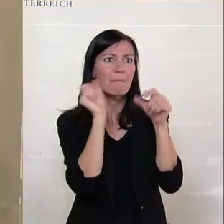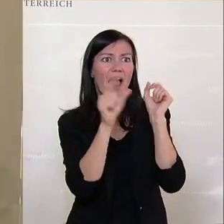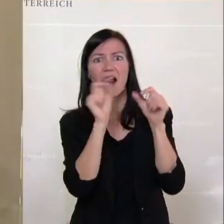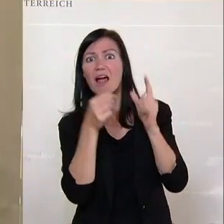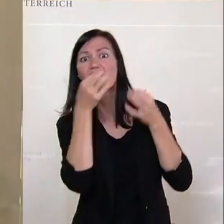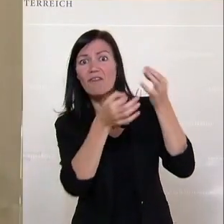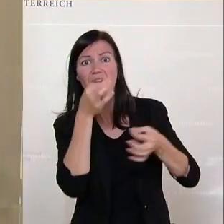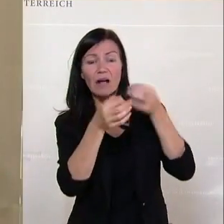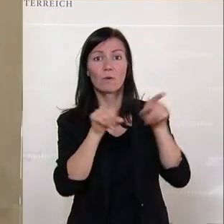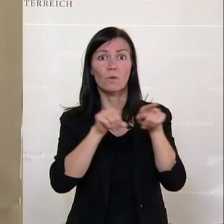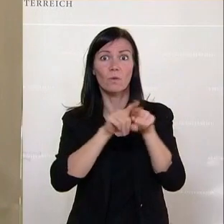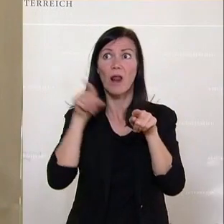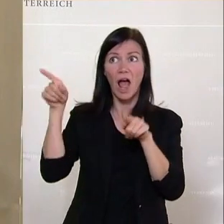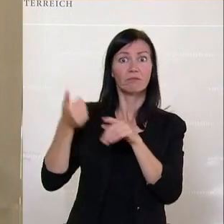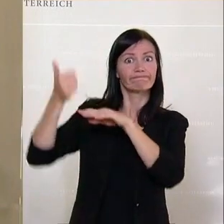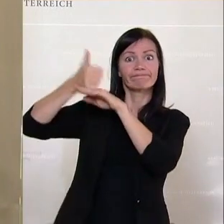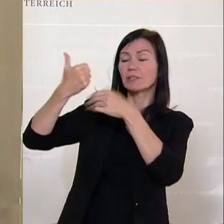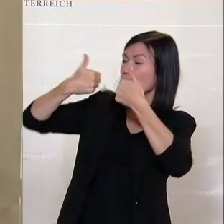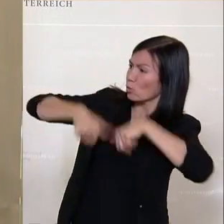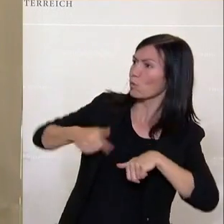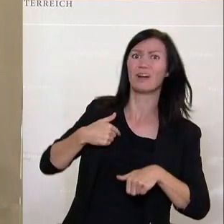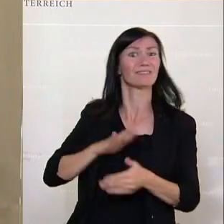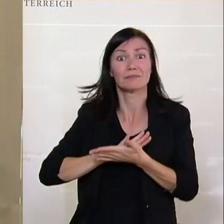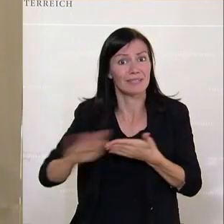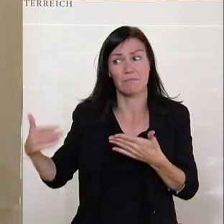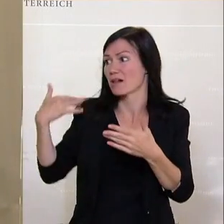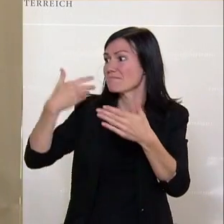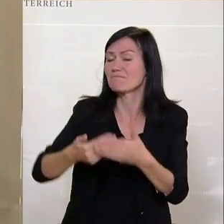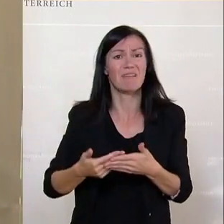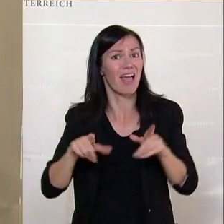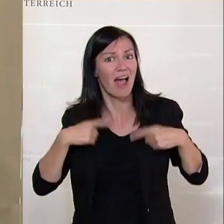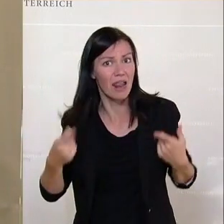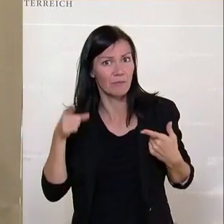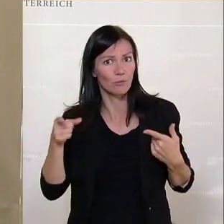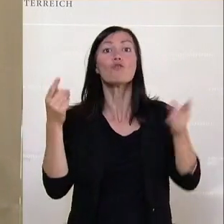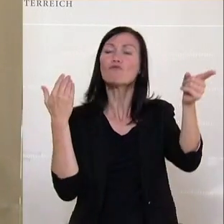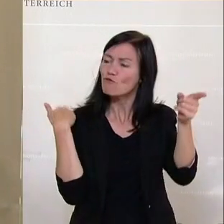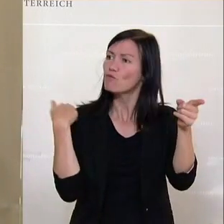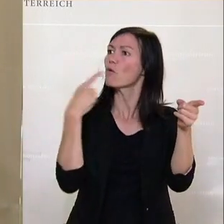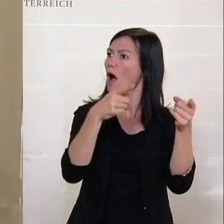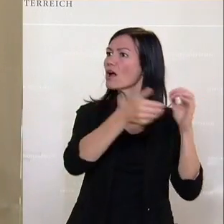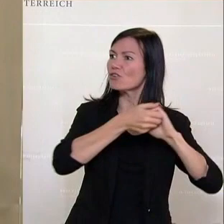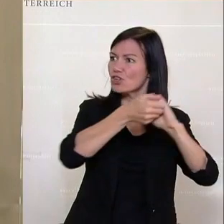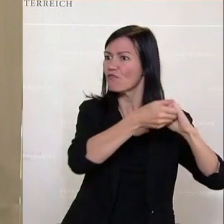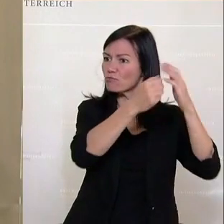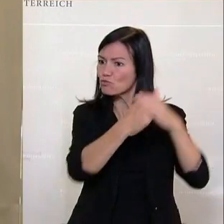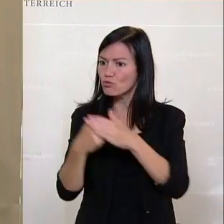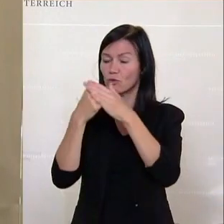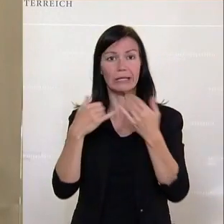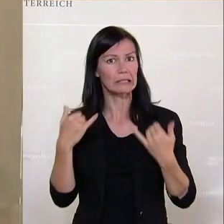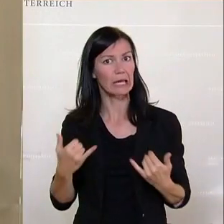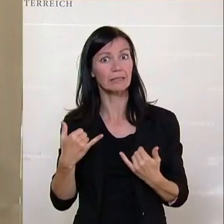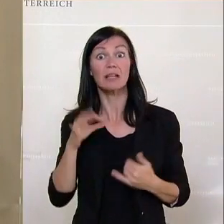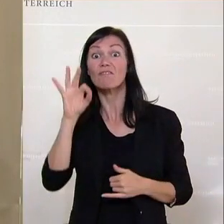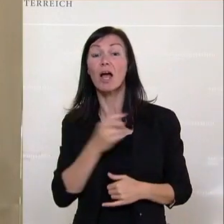die so unter Druck gesetzt werden, wie sie es noch nie erlebt haben. Früher habt ihr euch eingesetzt für die. Jetzt sind wir Freiheitlichen.